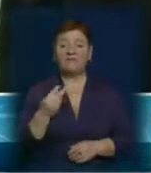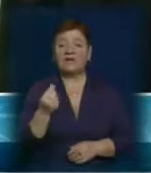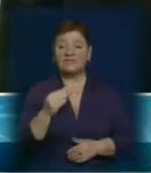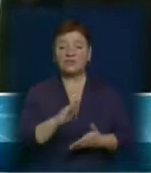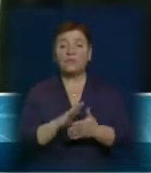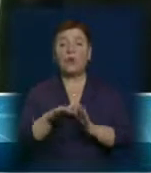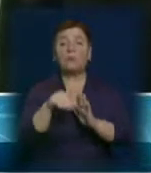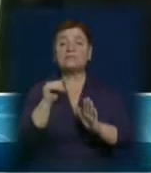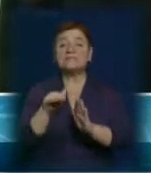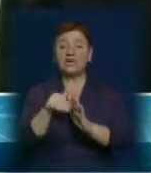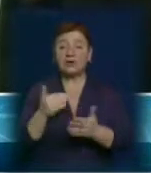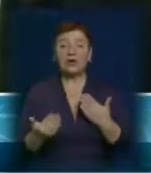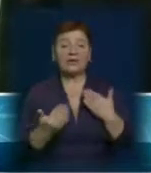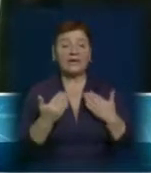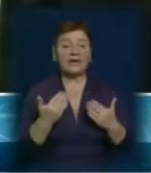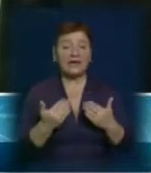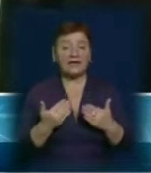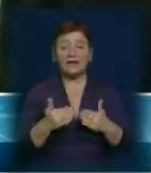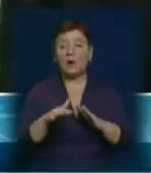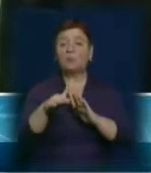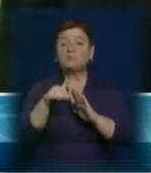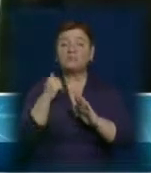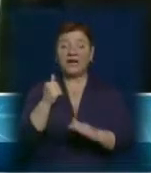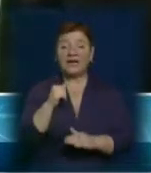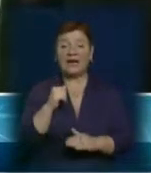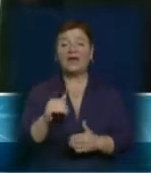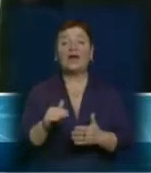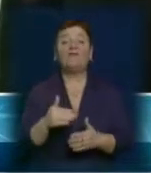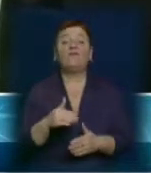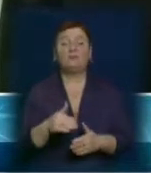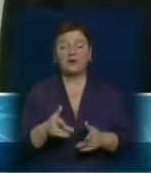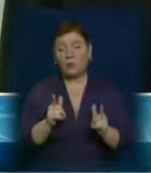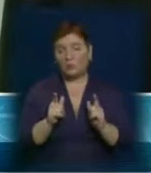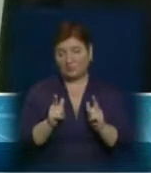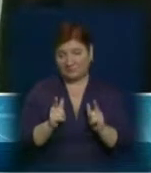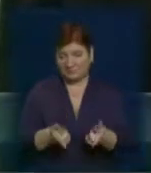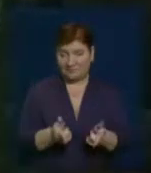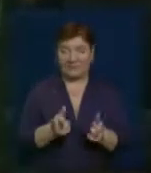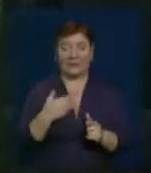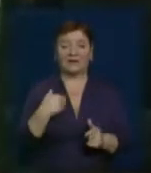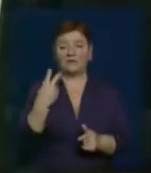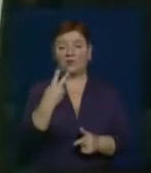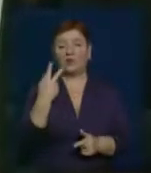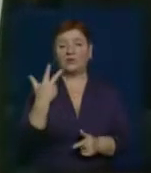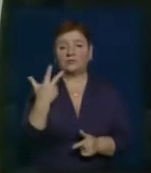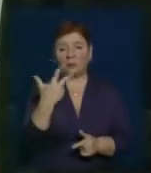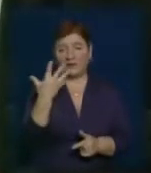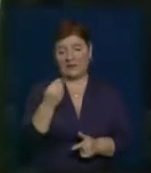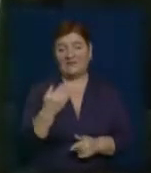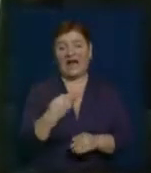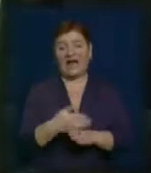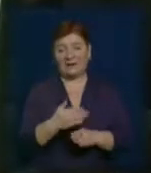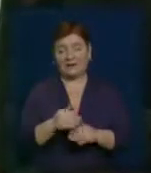стану позичальника. Якщо фінансовий стан позичальника в нас влаштовує, на протязі буквально одного-двух днів оформляється цей кредит.